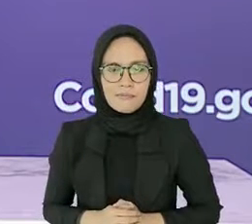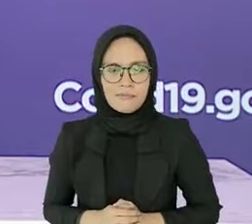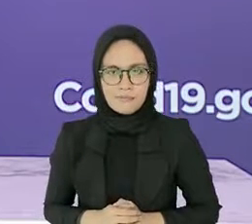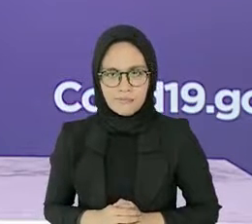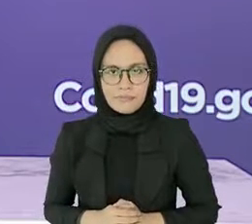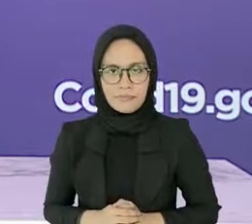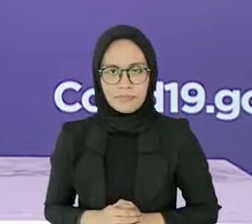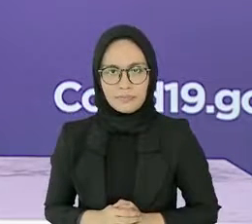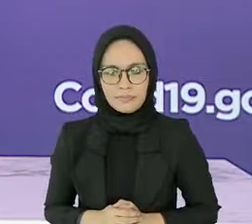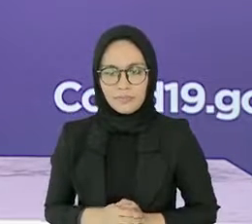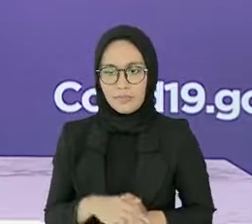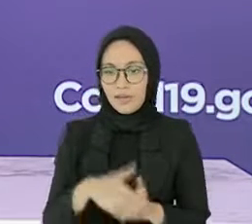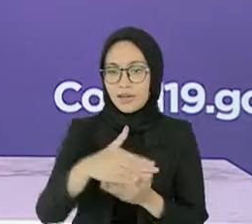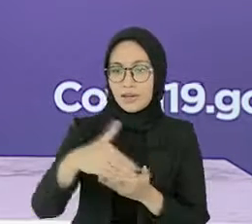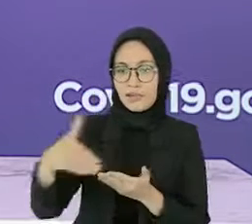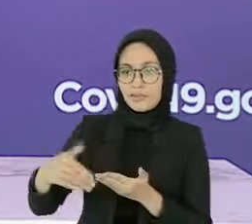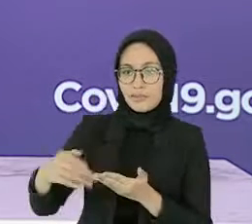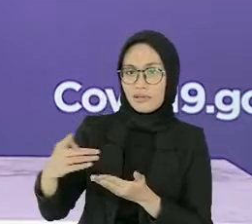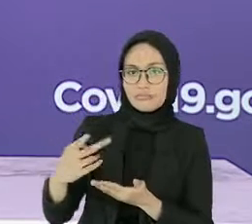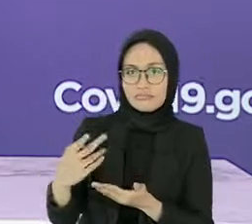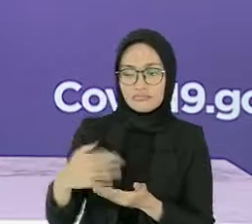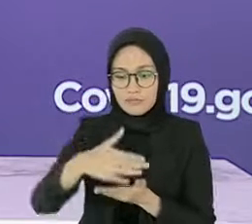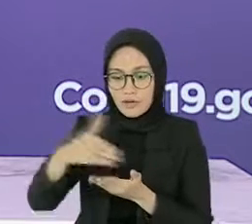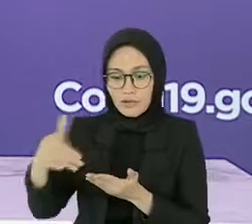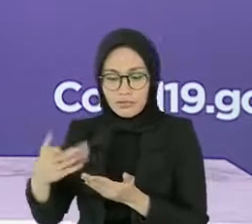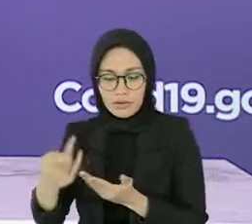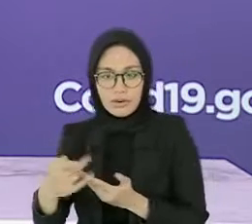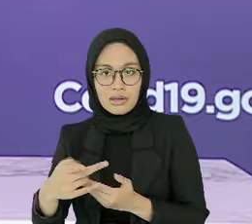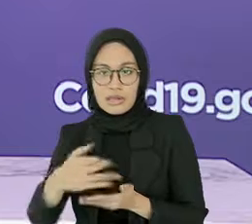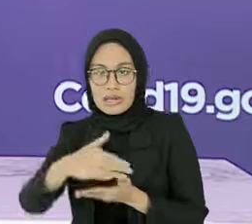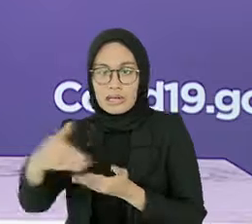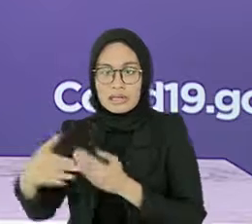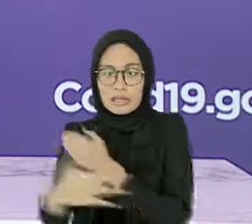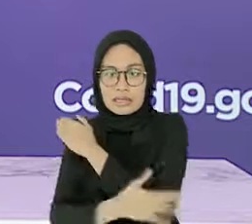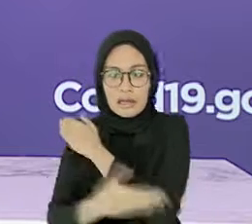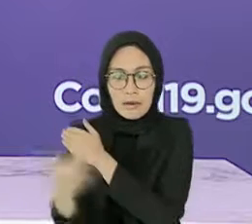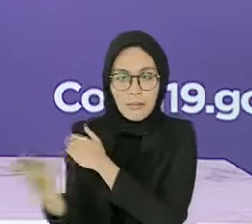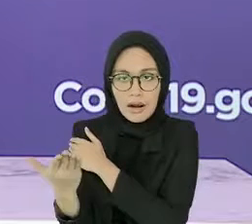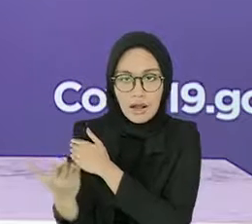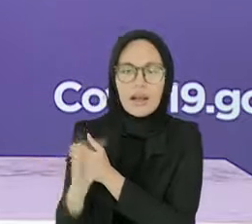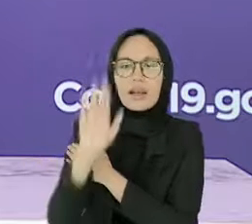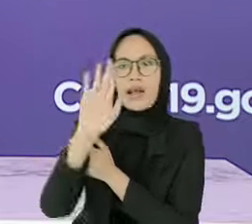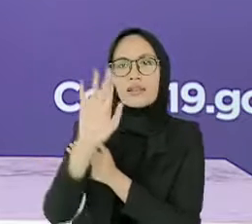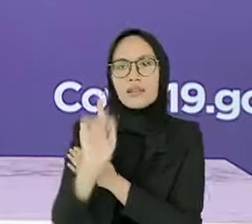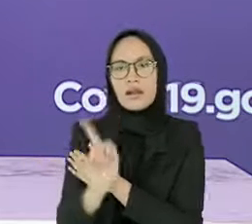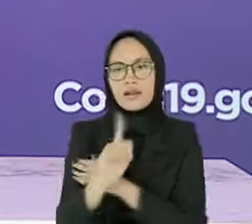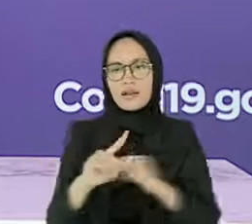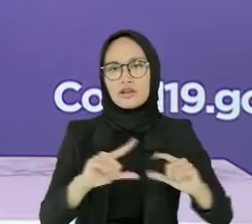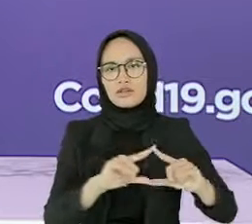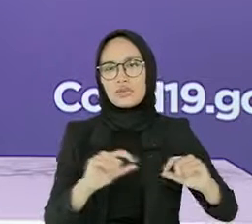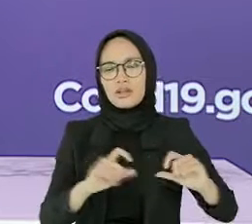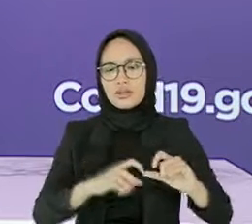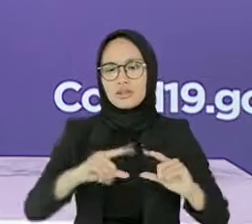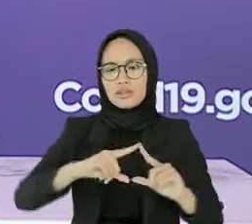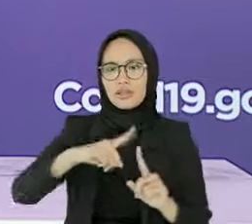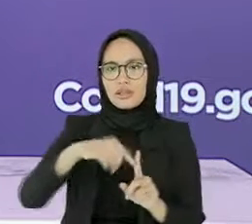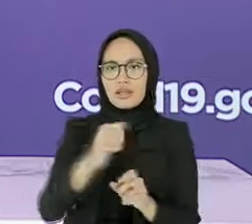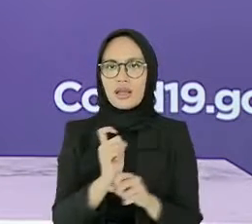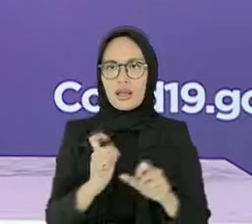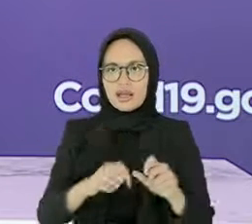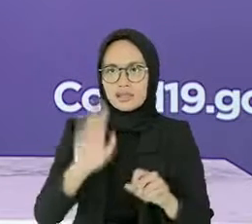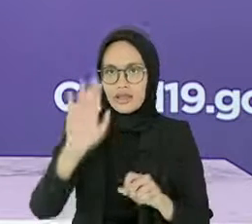Rincian daftar negara nantinya akan diatur dalam pembaruan surat edaran Satgas yang akan dirilis segera.